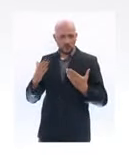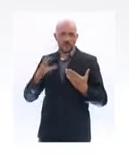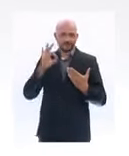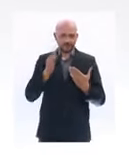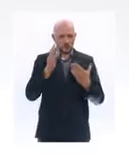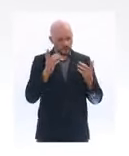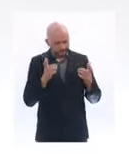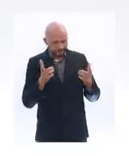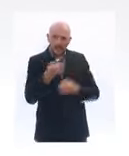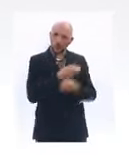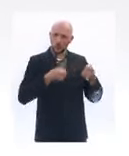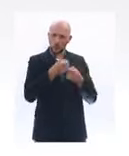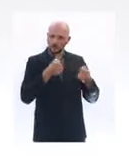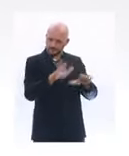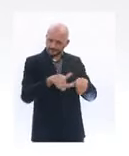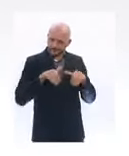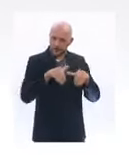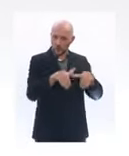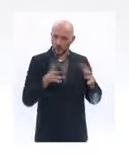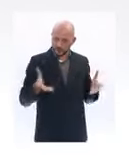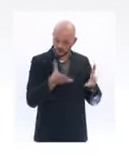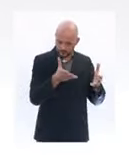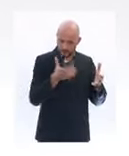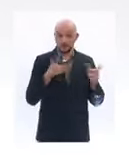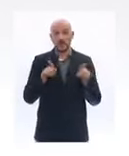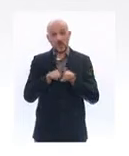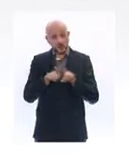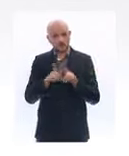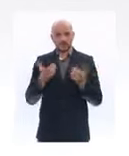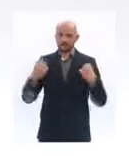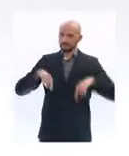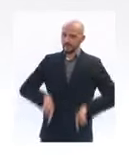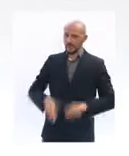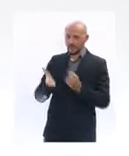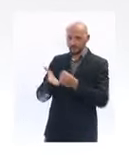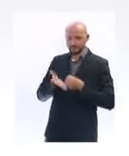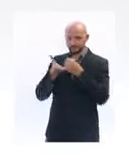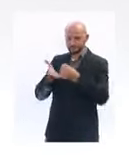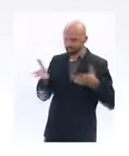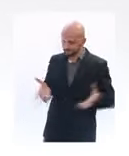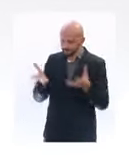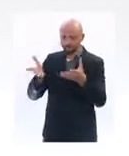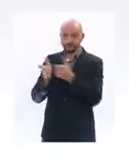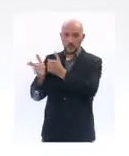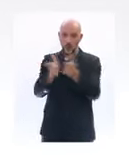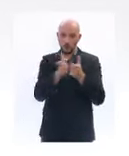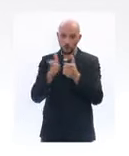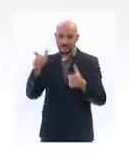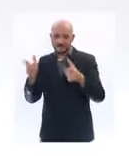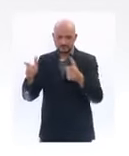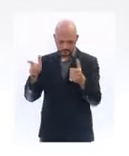Mais comme au mois de mars, l'État sera aux côtés des entreprises et des salariés impactés par ces nouvelles mesures sanitaires.